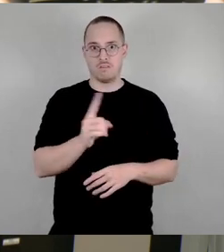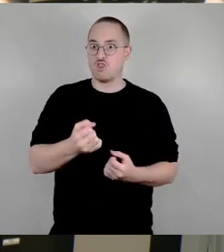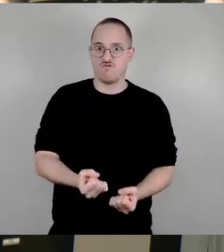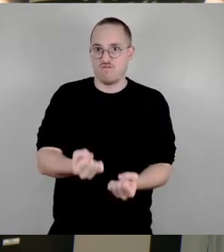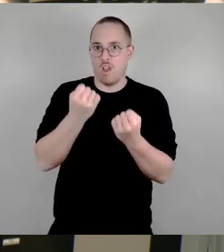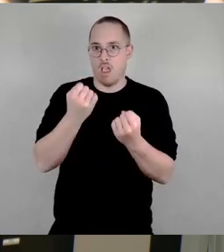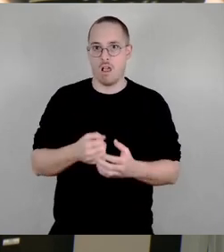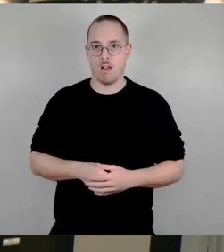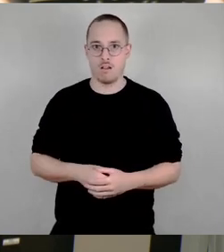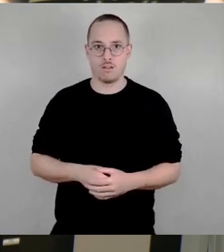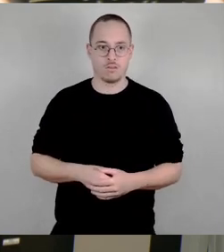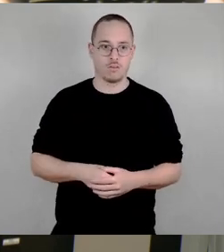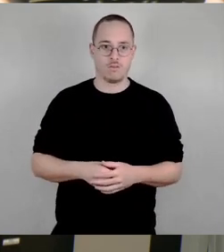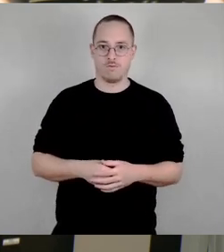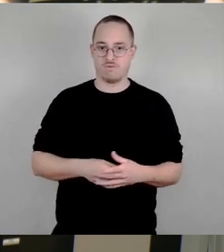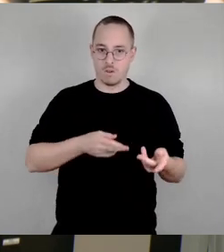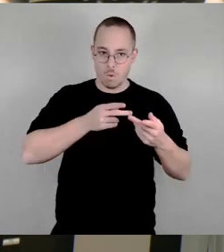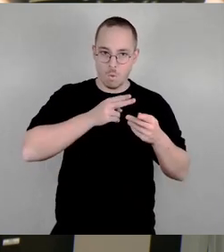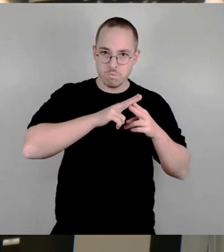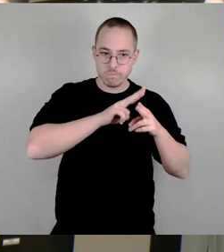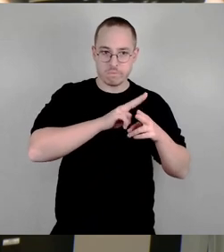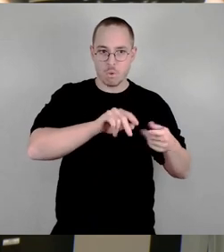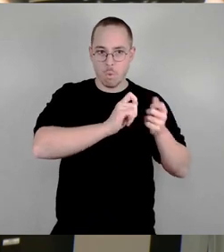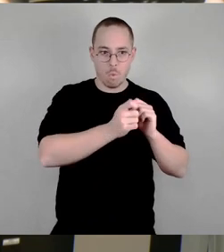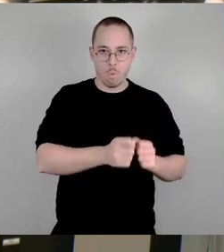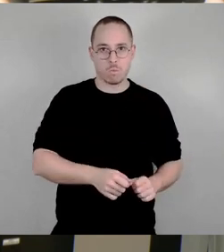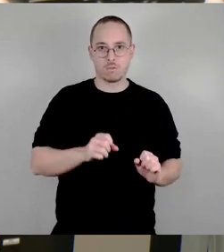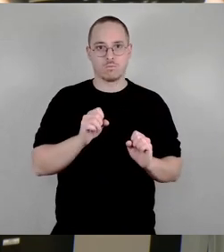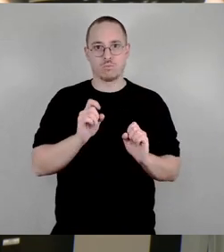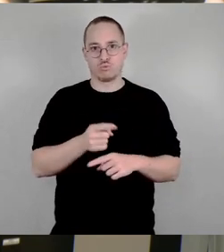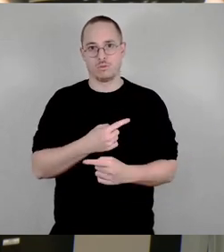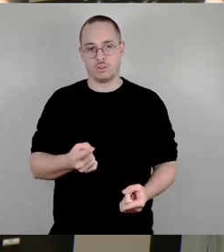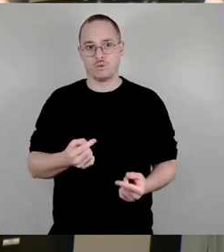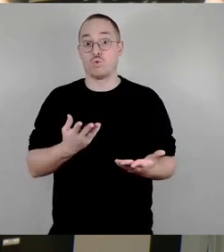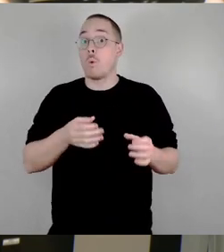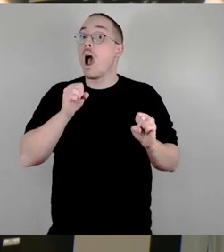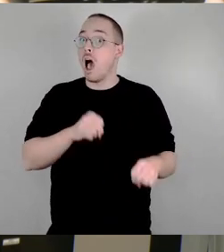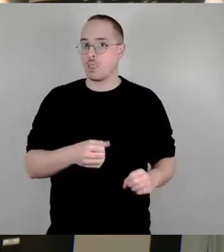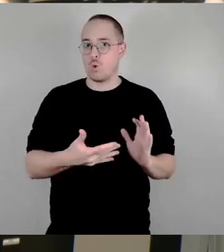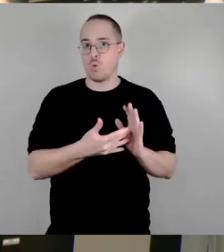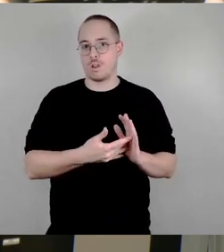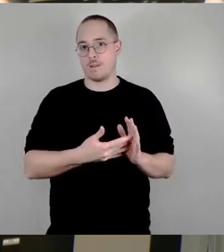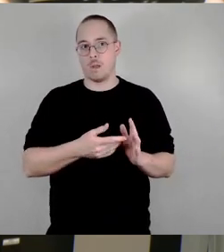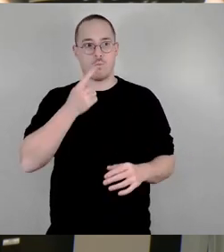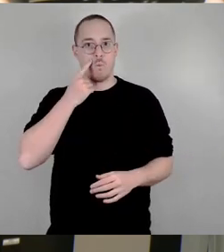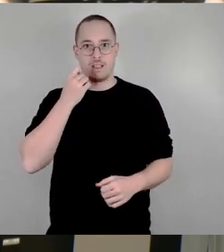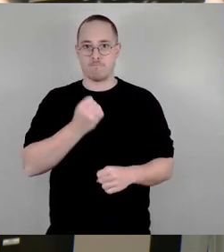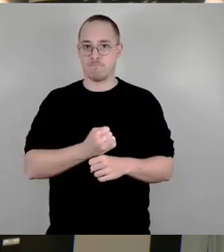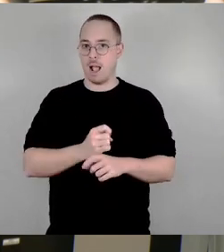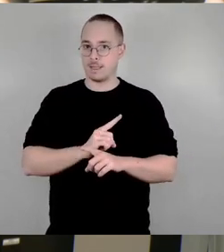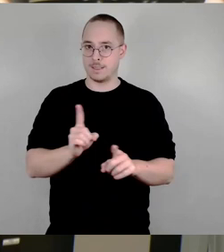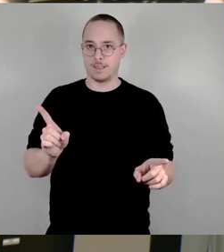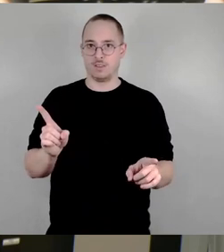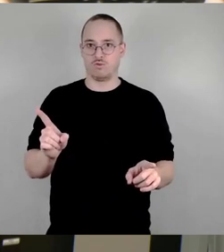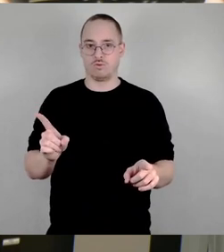programmieren oder sonst was. Also, es ist kontrollierbar, es wird halt derzeit nicht gemacht, zumindest in diesem Punkt wird das nicht